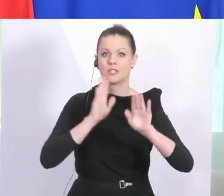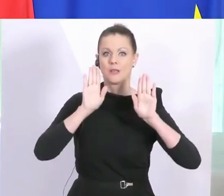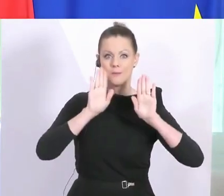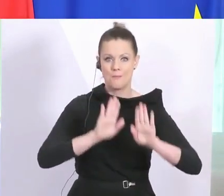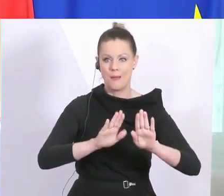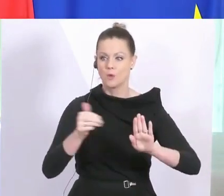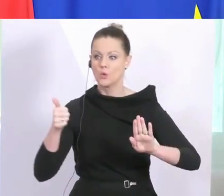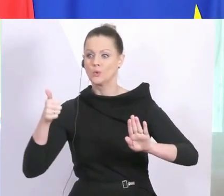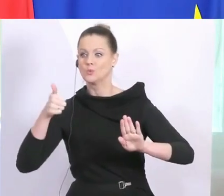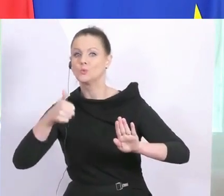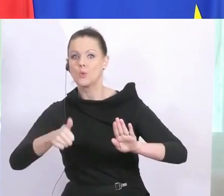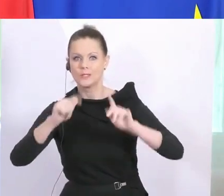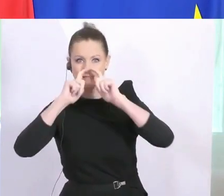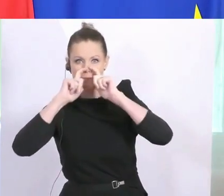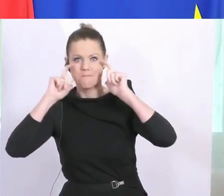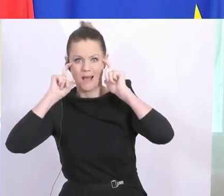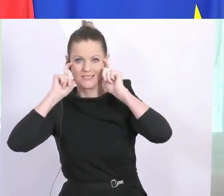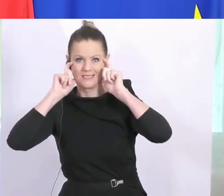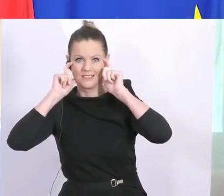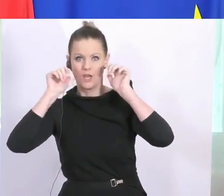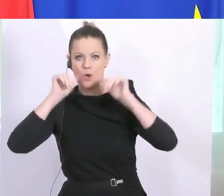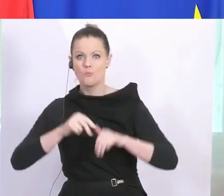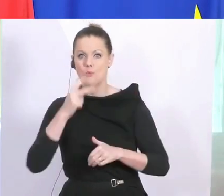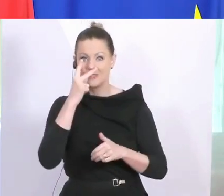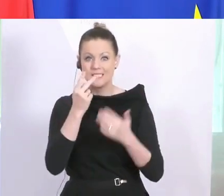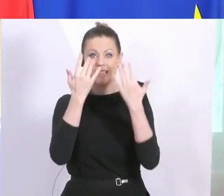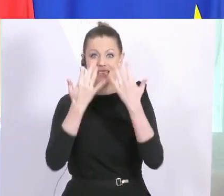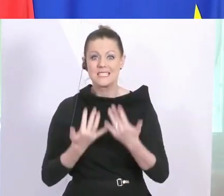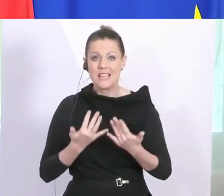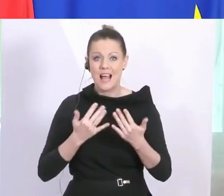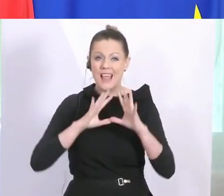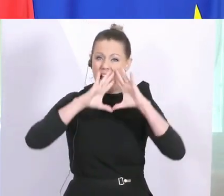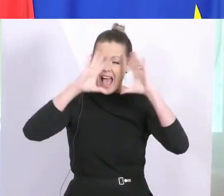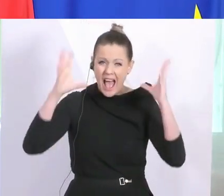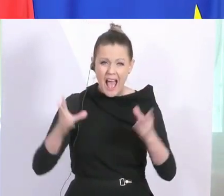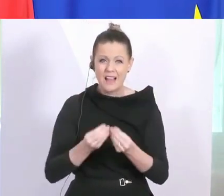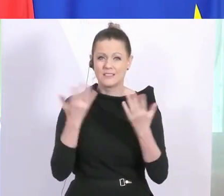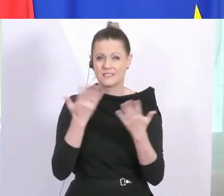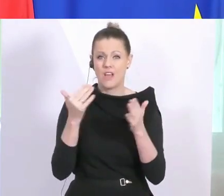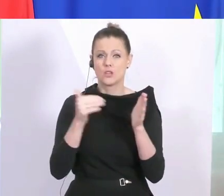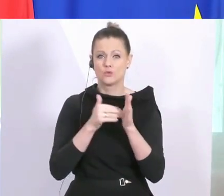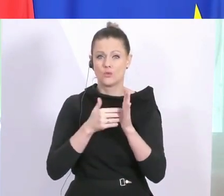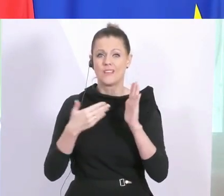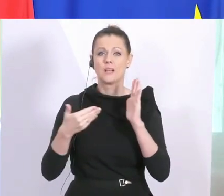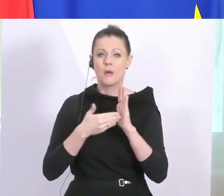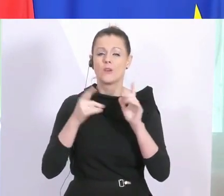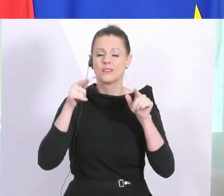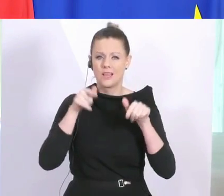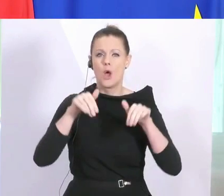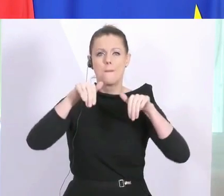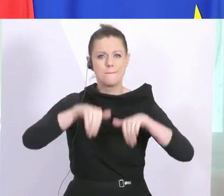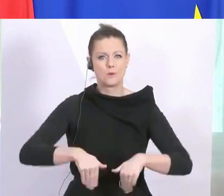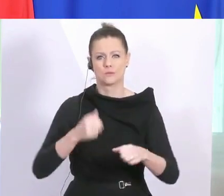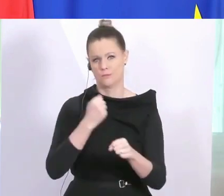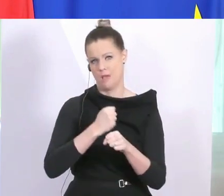an den Zahlen ganz genau erkennen müssen, dass es notwendig ist, alles zu tun, um die Ausbreitung weiter zu